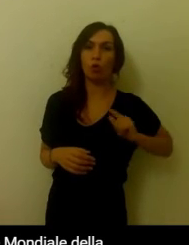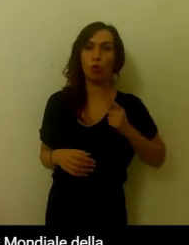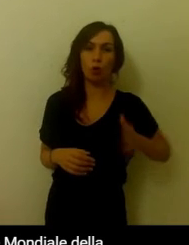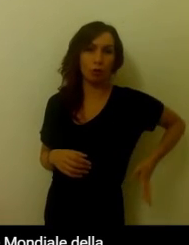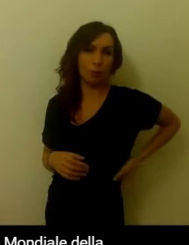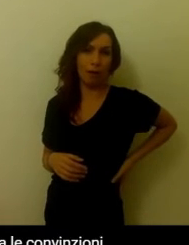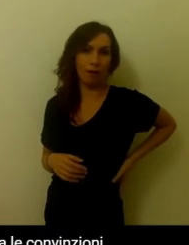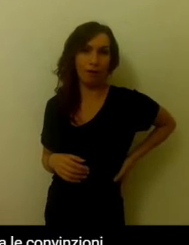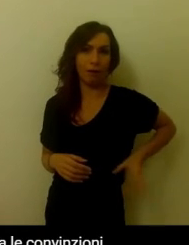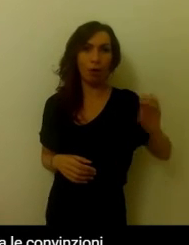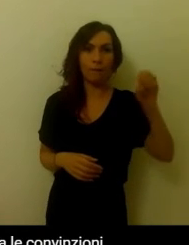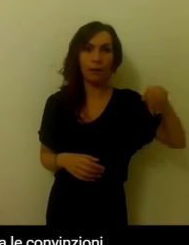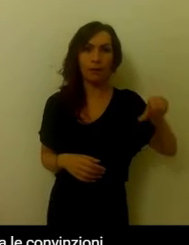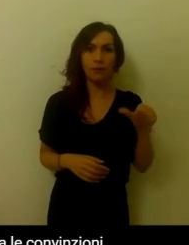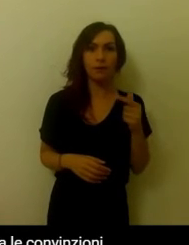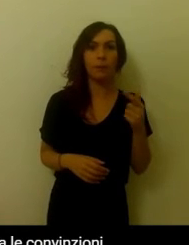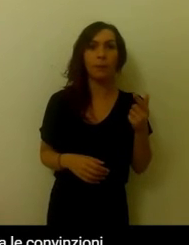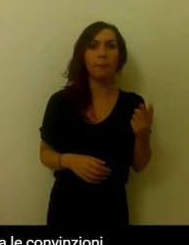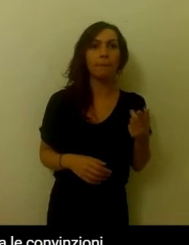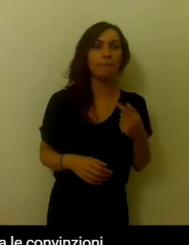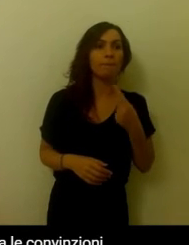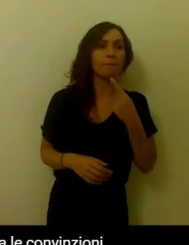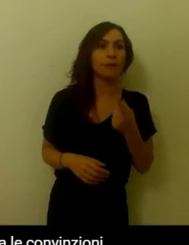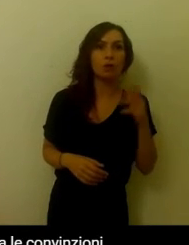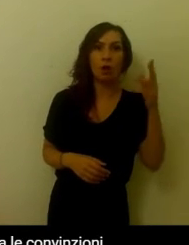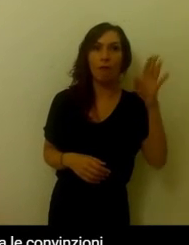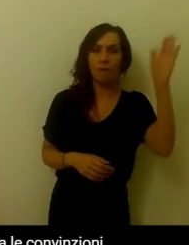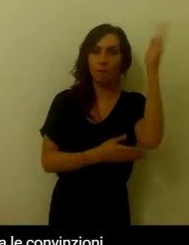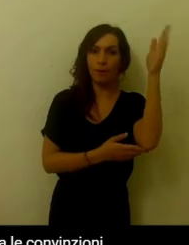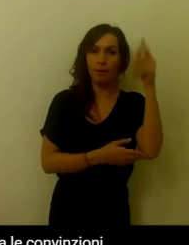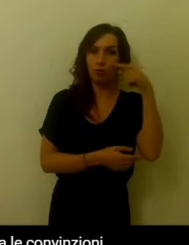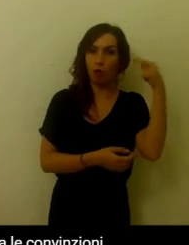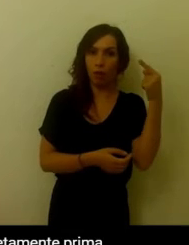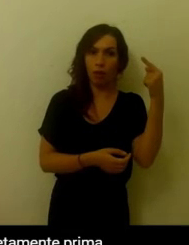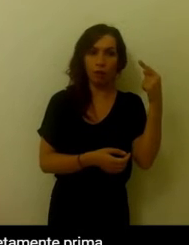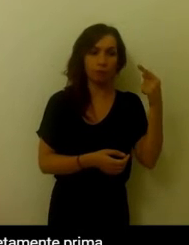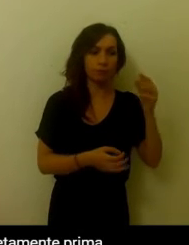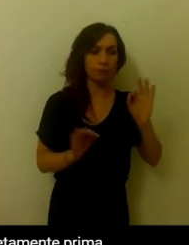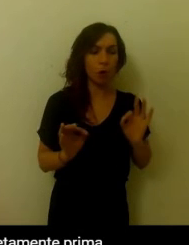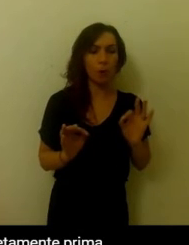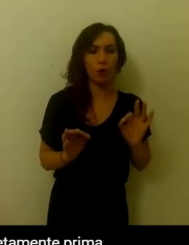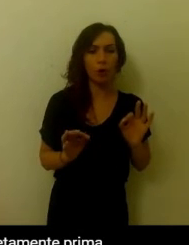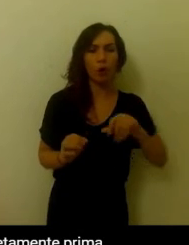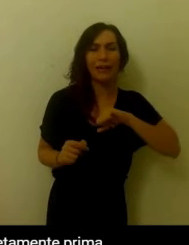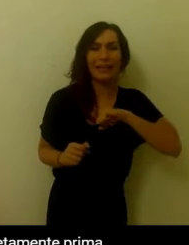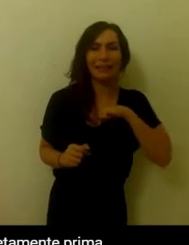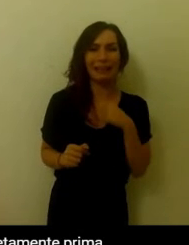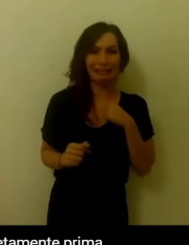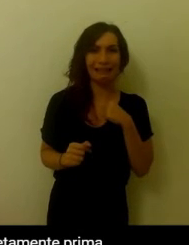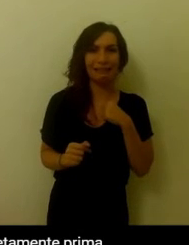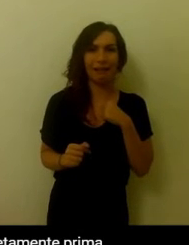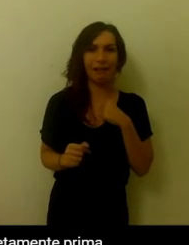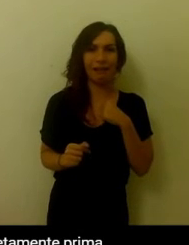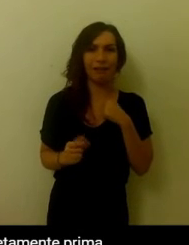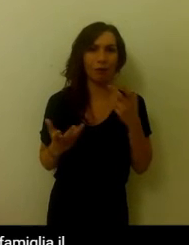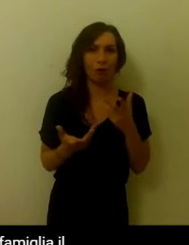l'Organizzazione Mondiale della Sanità, riconosciuto tra queste yellow flag, tra le convinzioni, credere che il dolore debba